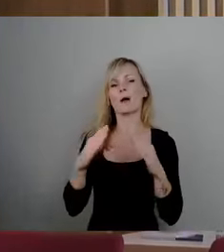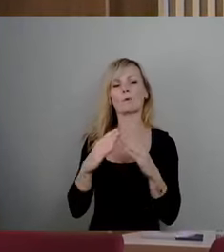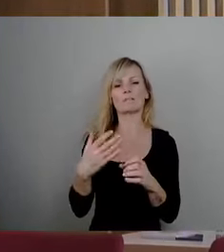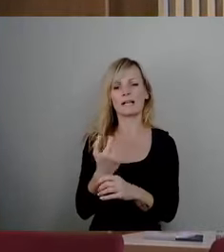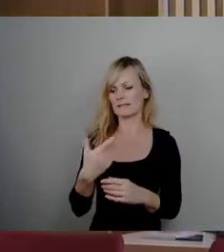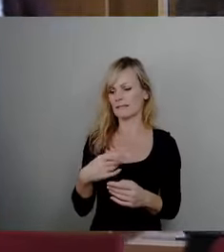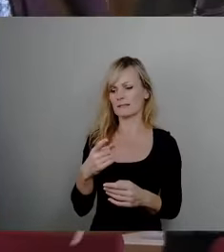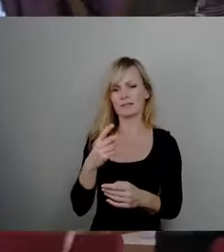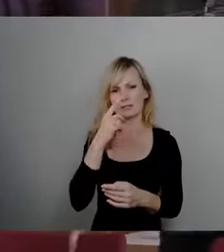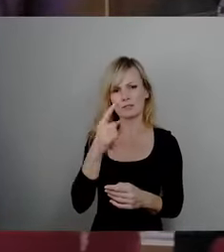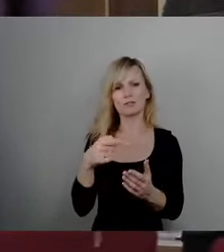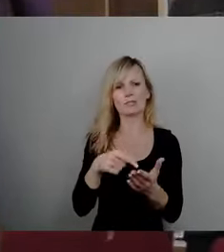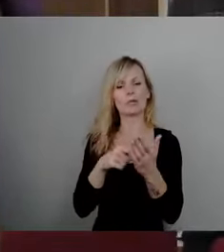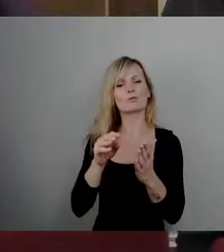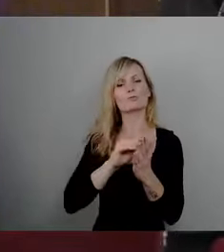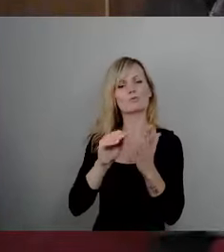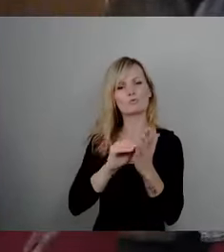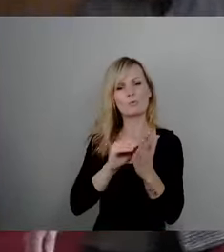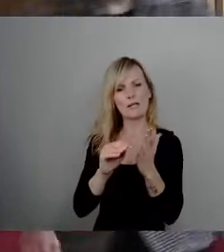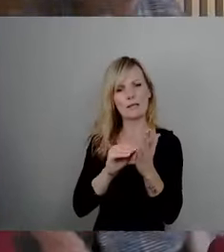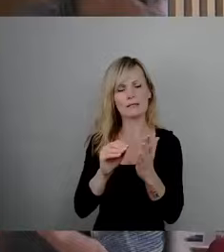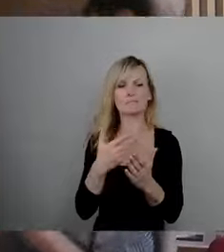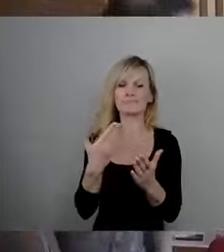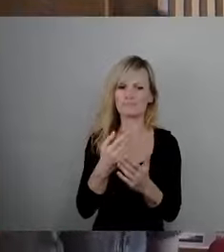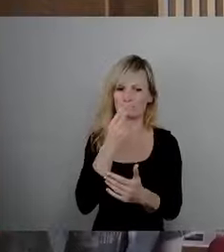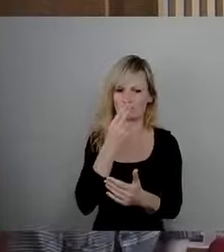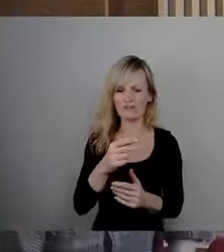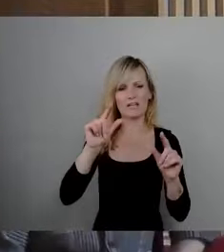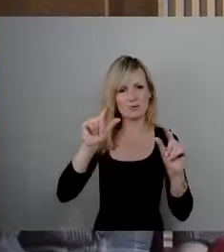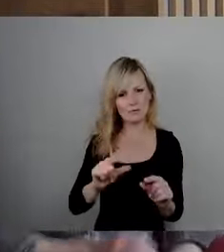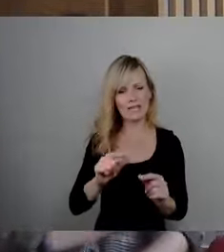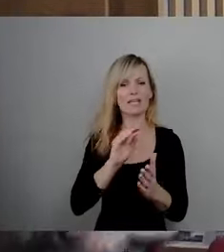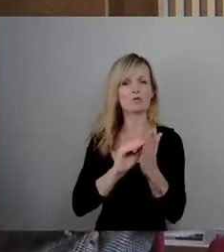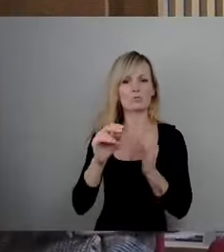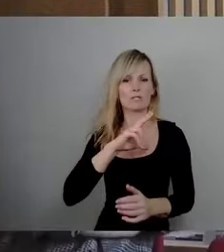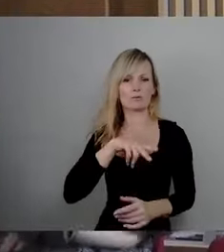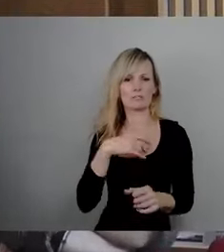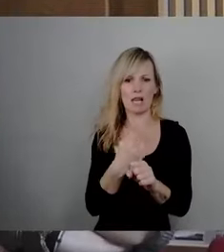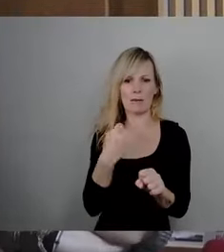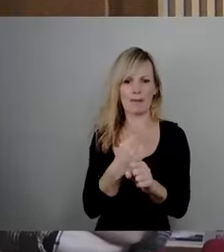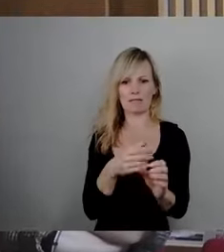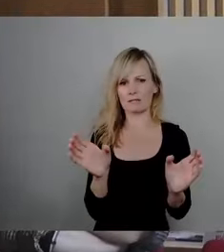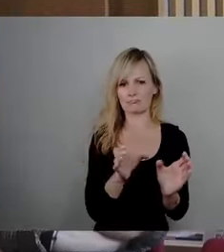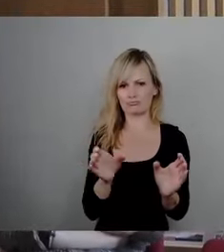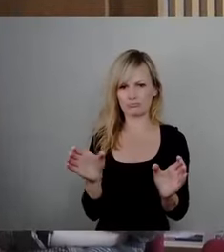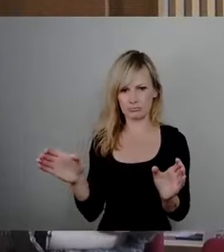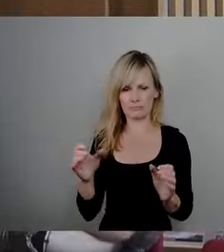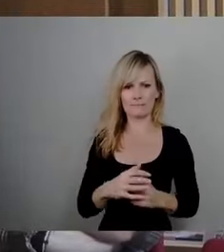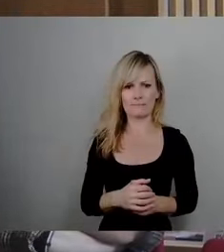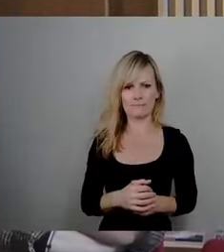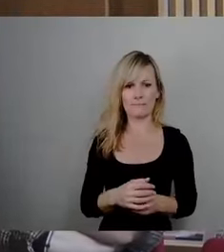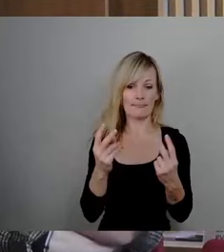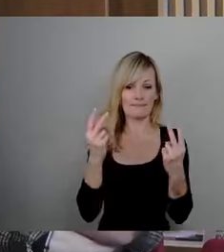Beunterrichtung hinsichtlich der Versorgung mit Schulsozialarbeit. Dies ist ein wichtiges Instrument, um die Herausforderung